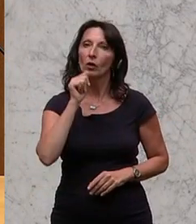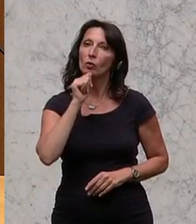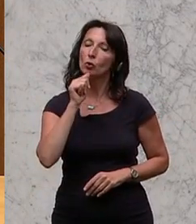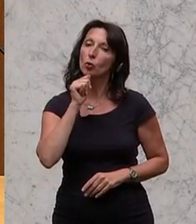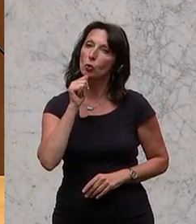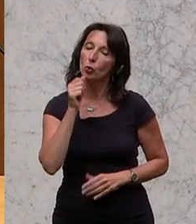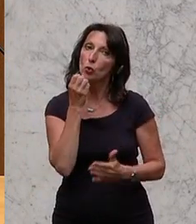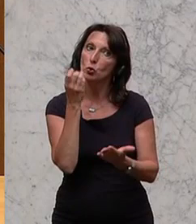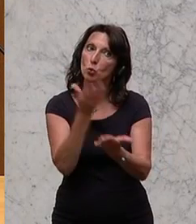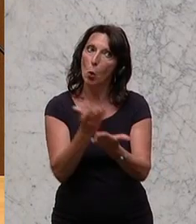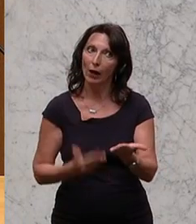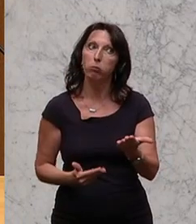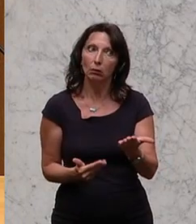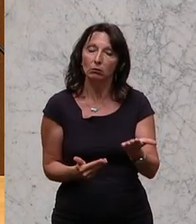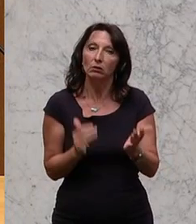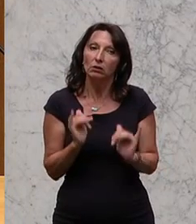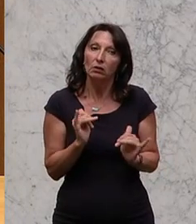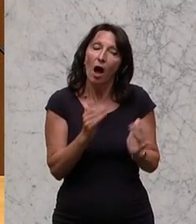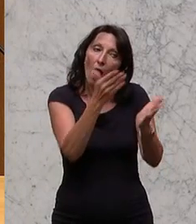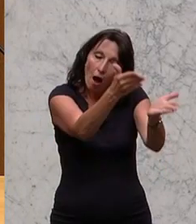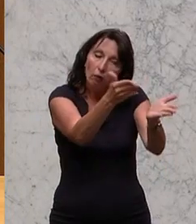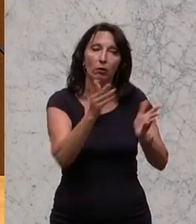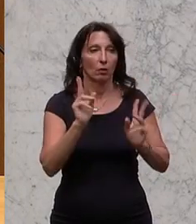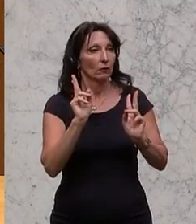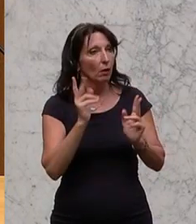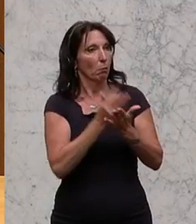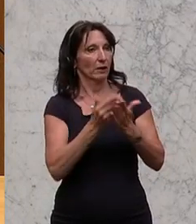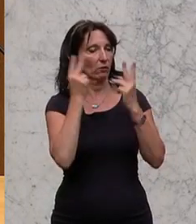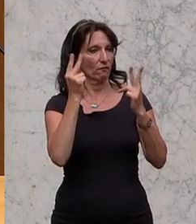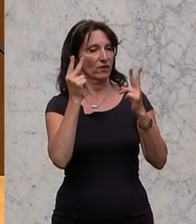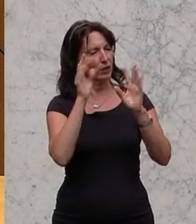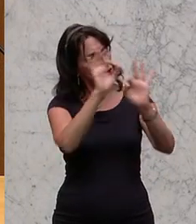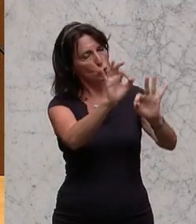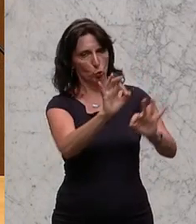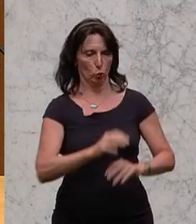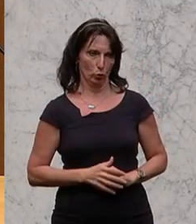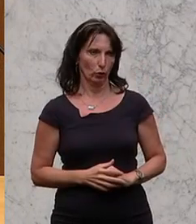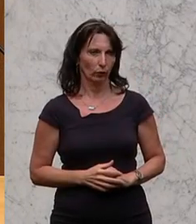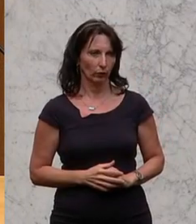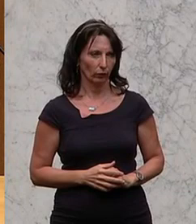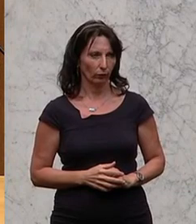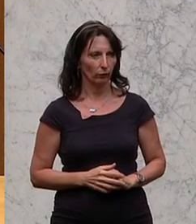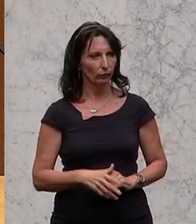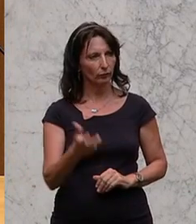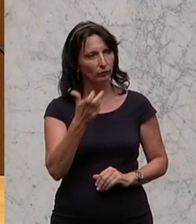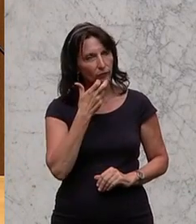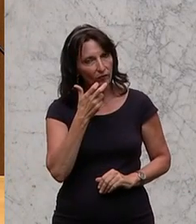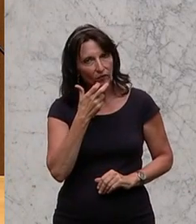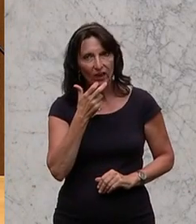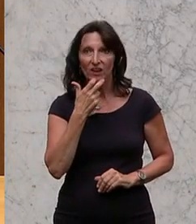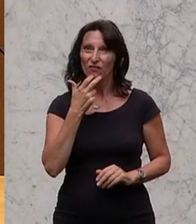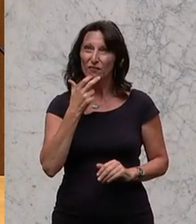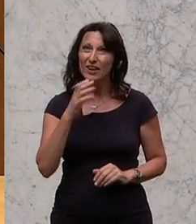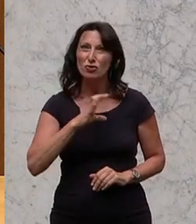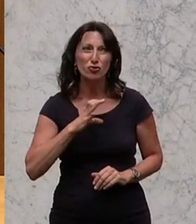dass auch Bildung wichtig ist. Und jetzt kommen wir in eine Differenzierung. Wir wollen, wir wollen die Kraft seine Chancen schafft. Und wir